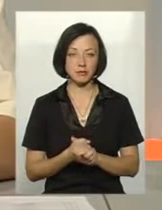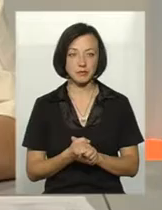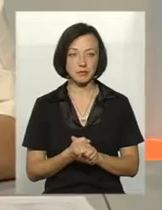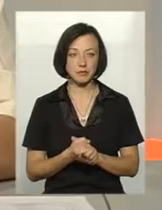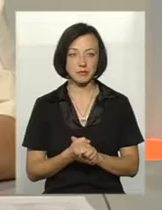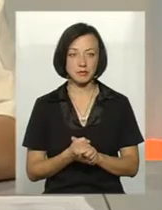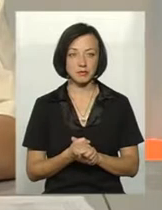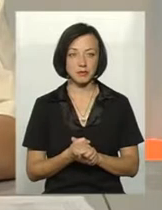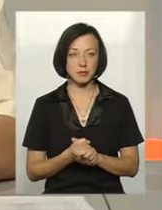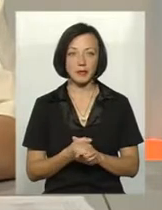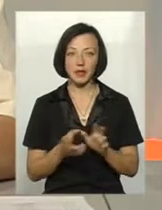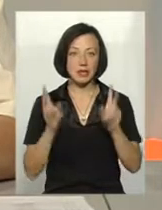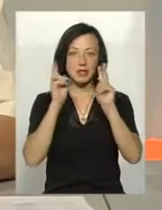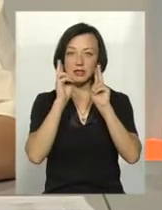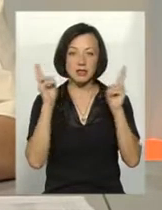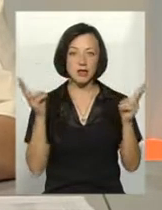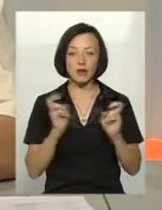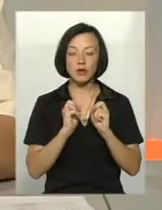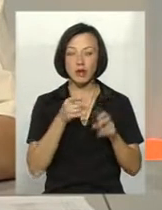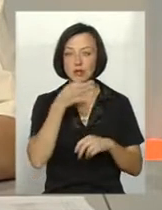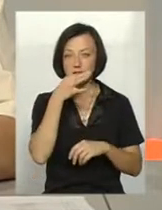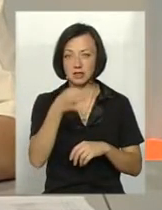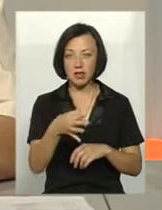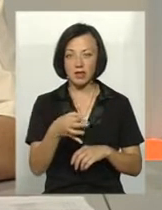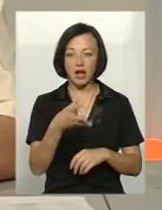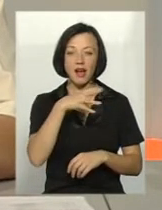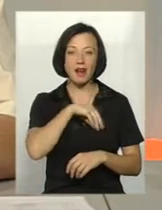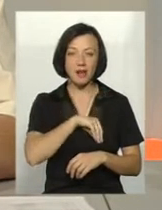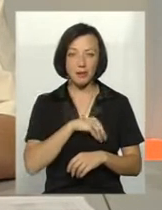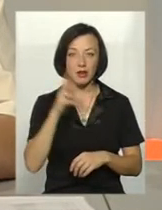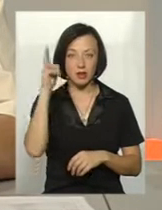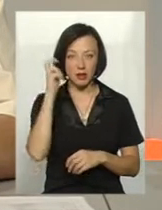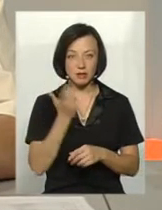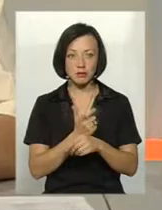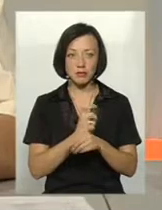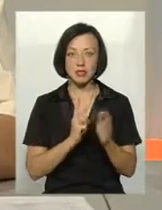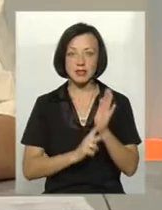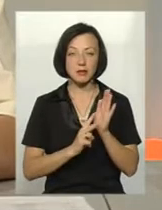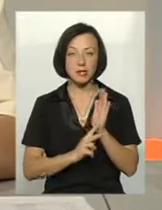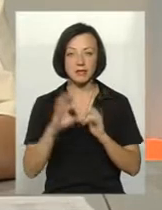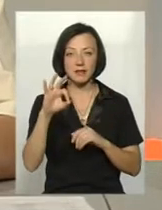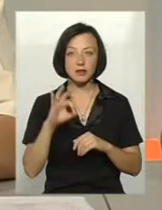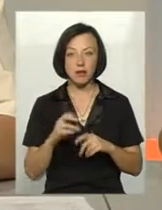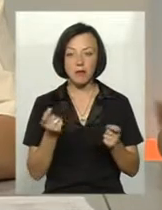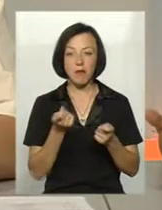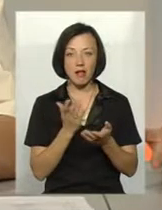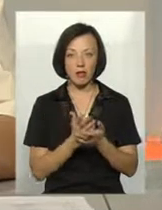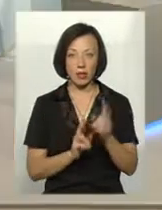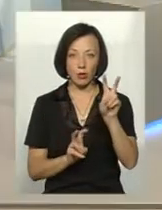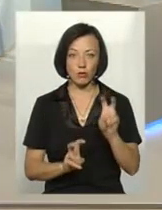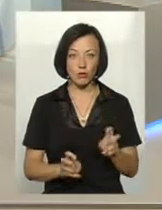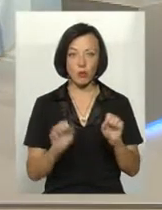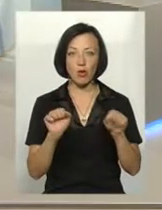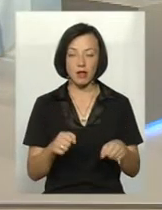Ну, не знаю навіть, як сказати, але рентабельність гречки складає більше 70%. Мали є таких культур, які б